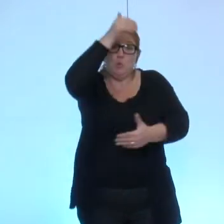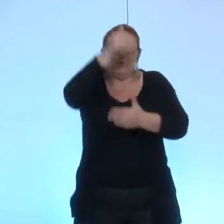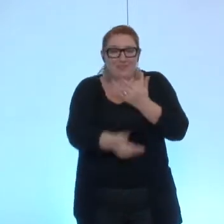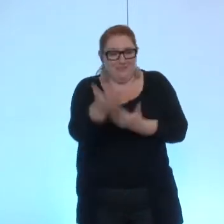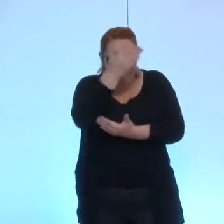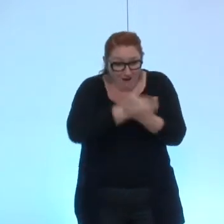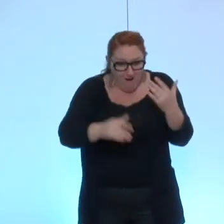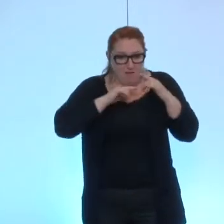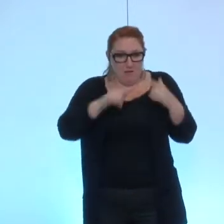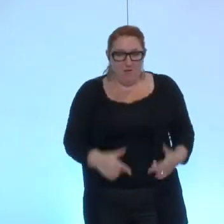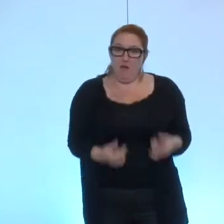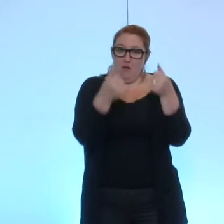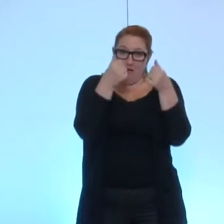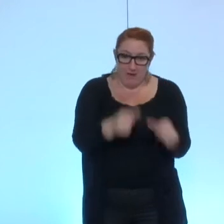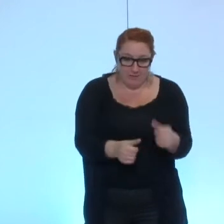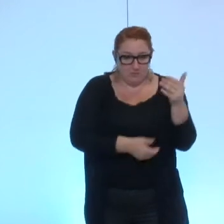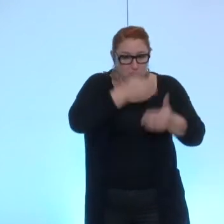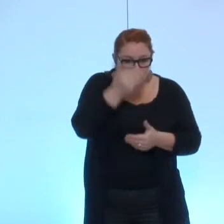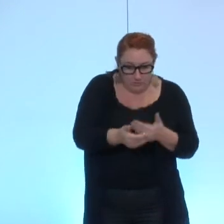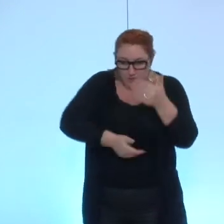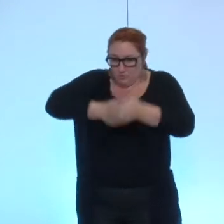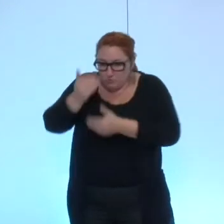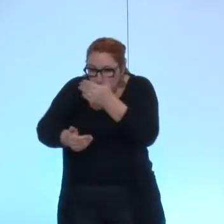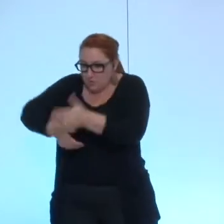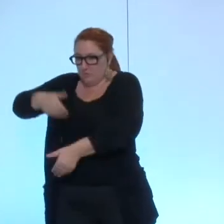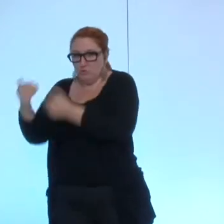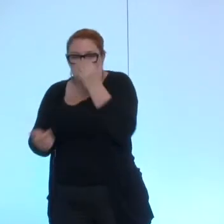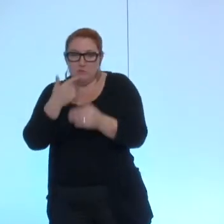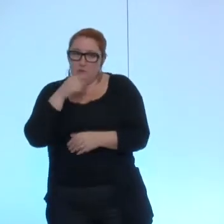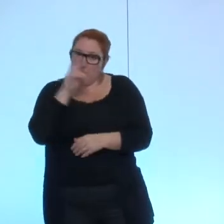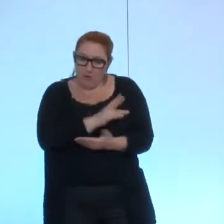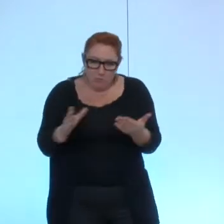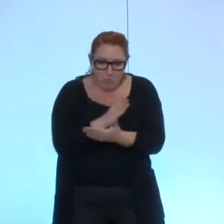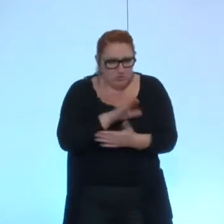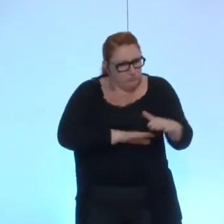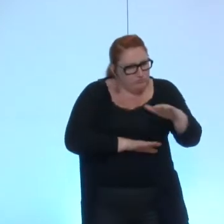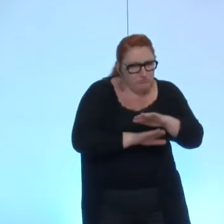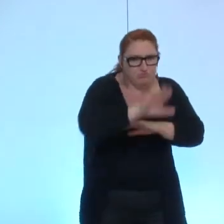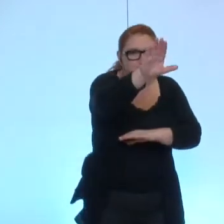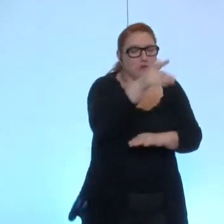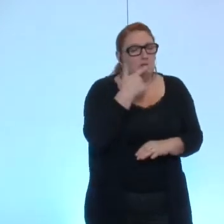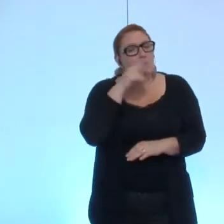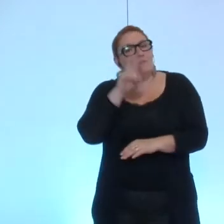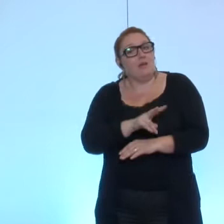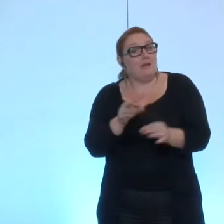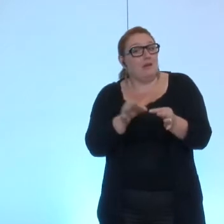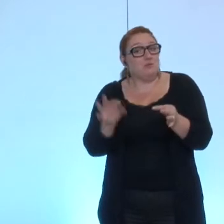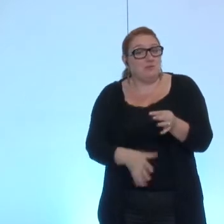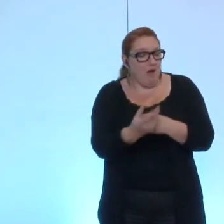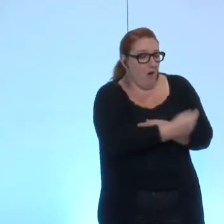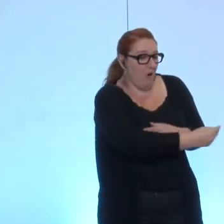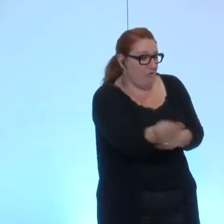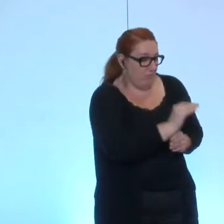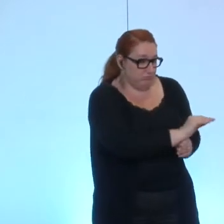a été un projet qui a bien décollé non seulement il permet de nourrir les enfants mais il dynamise l